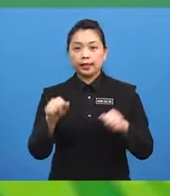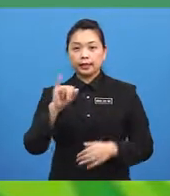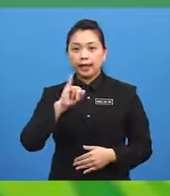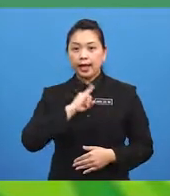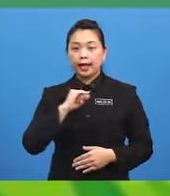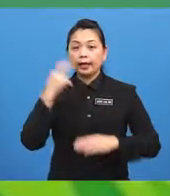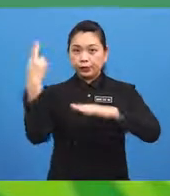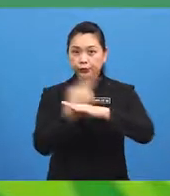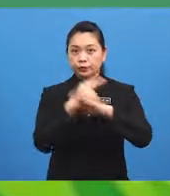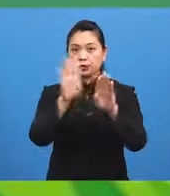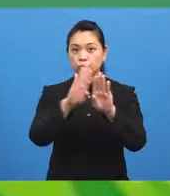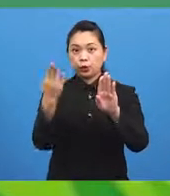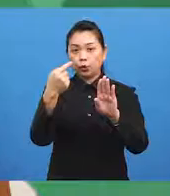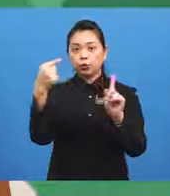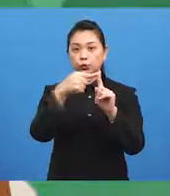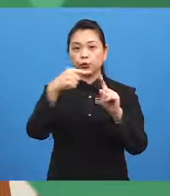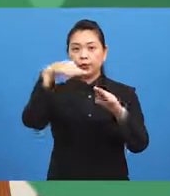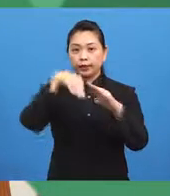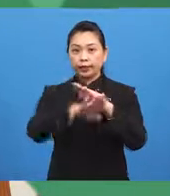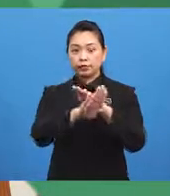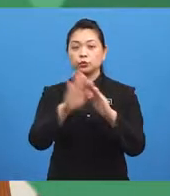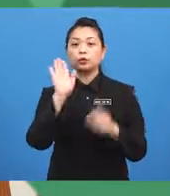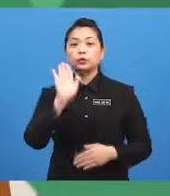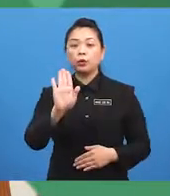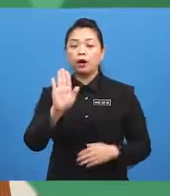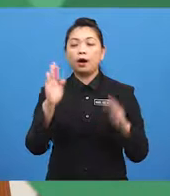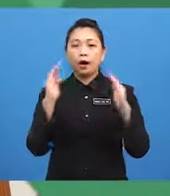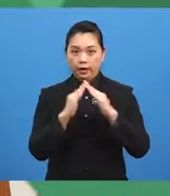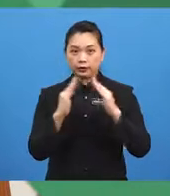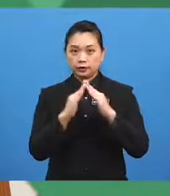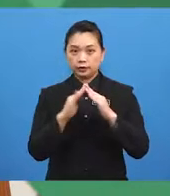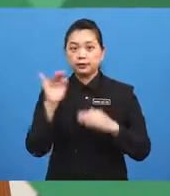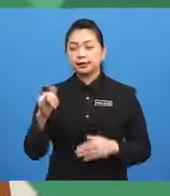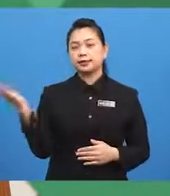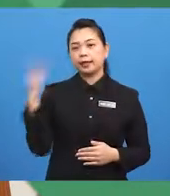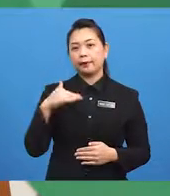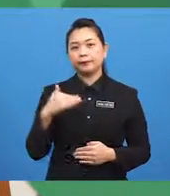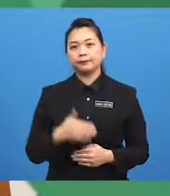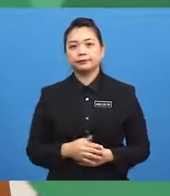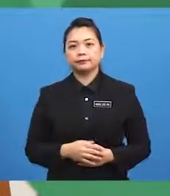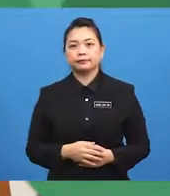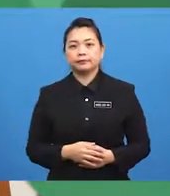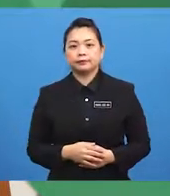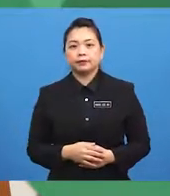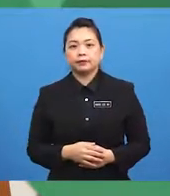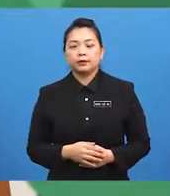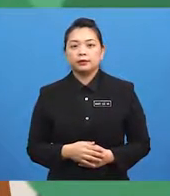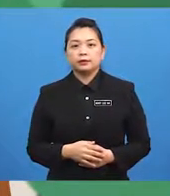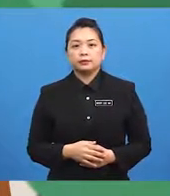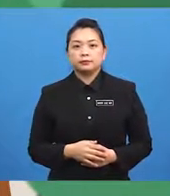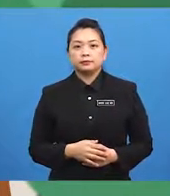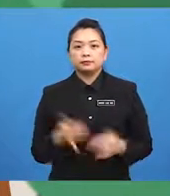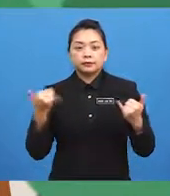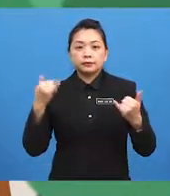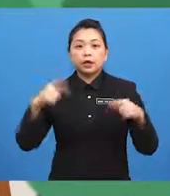to get into your house? Yes. Come. Let's go inside my